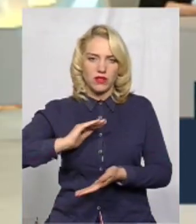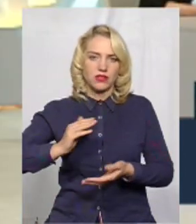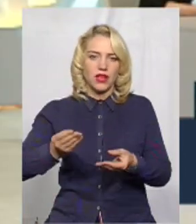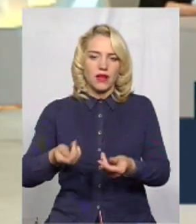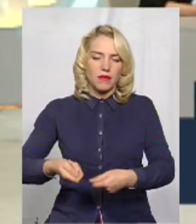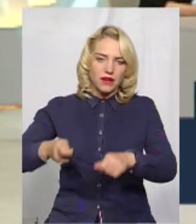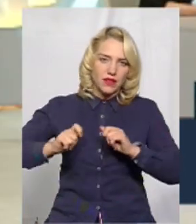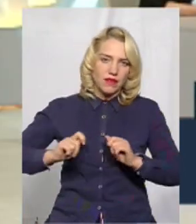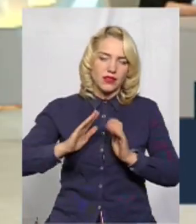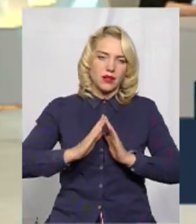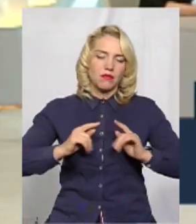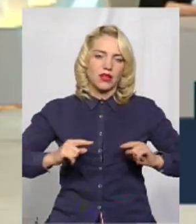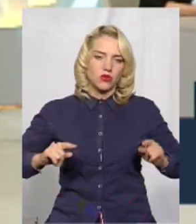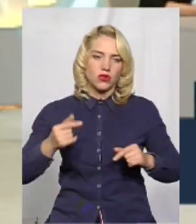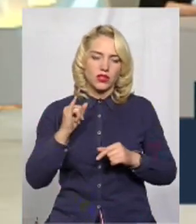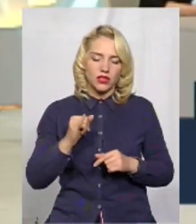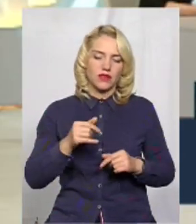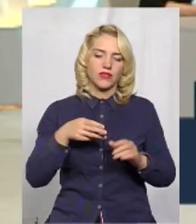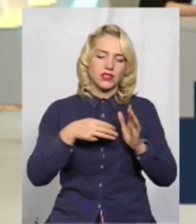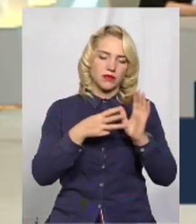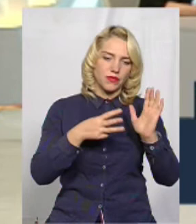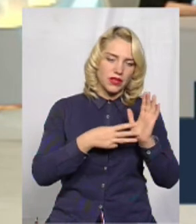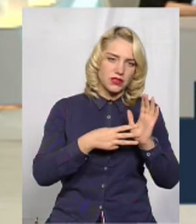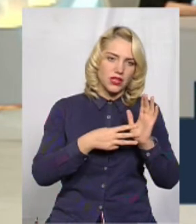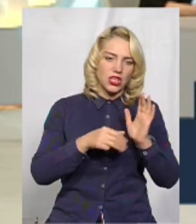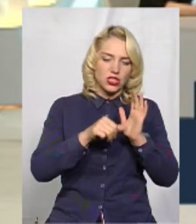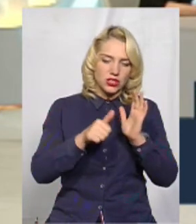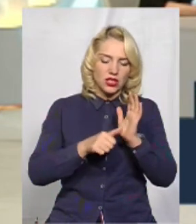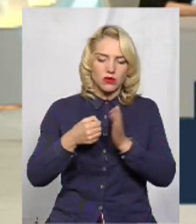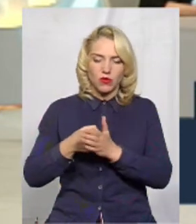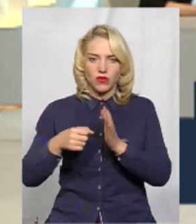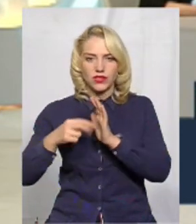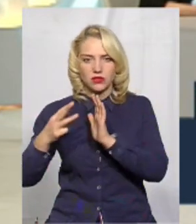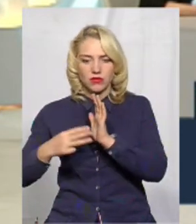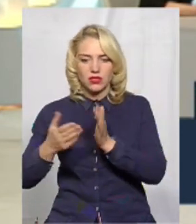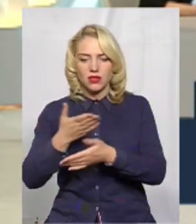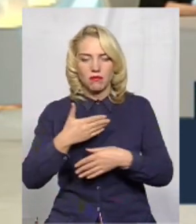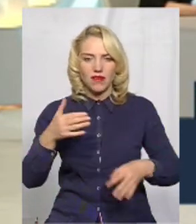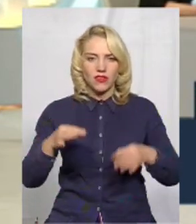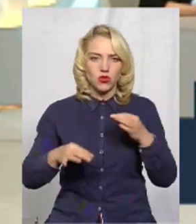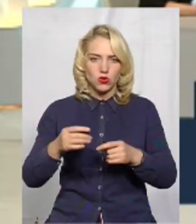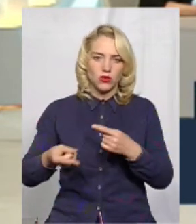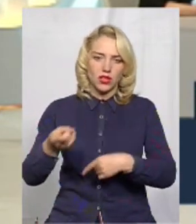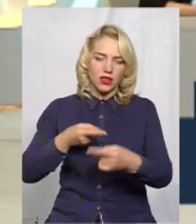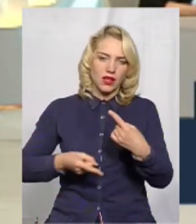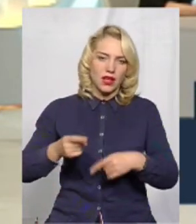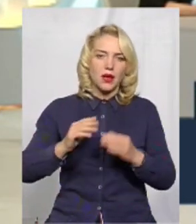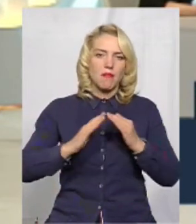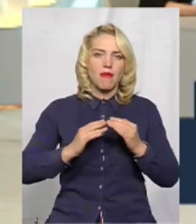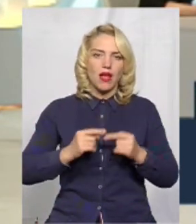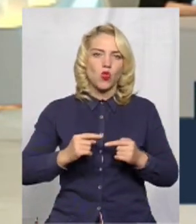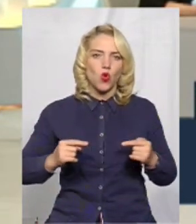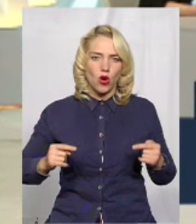листопада 2017 по 2018 ми відсудили саме майно. Верховний суд